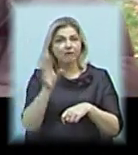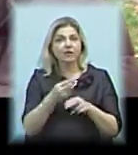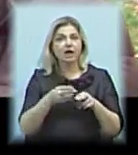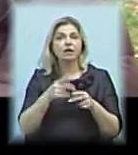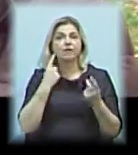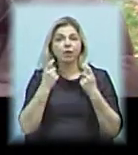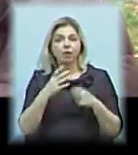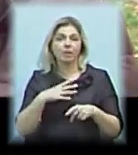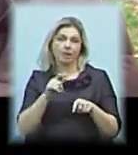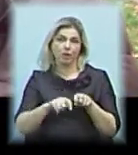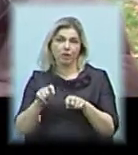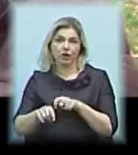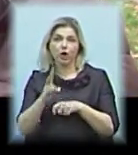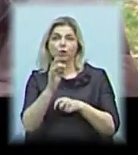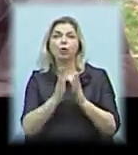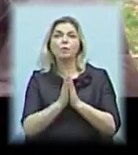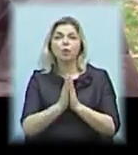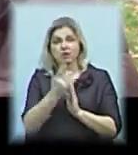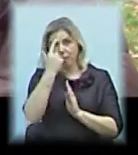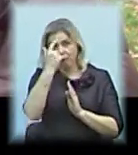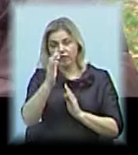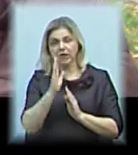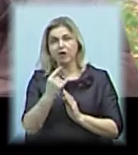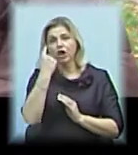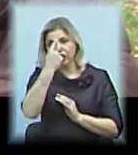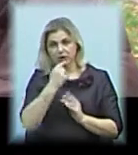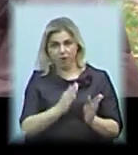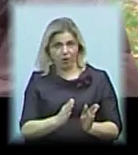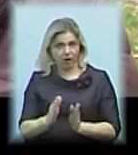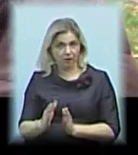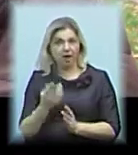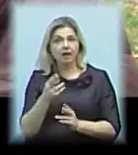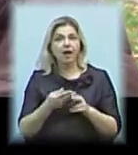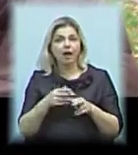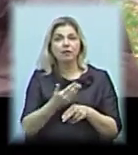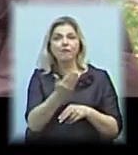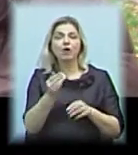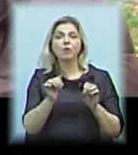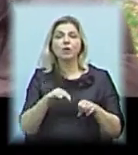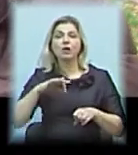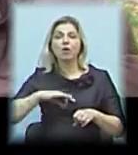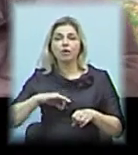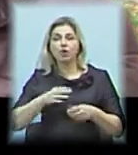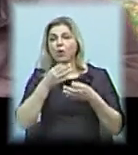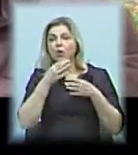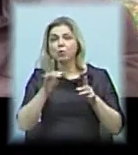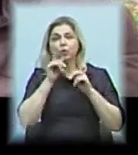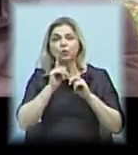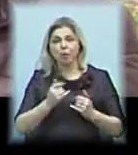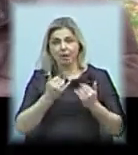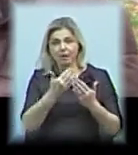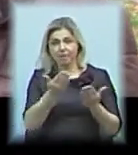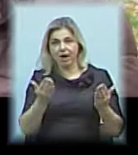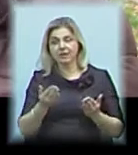перевірена. Проте ми просимо повідомляти її у приватному порядку. Для цього ви можете скористуватись любим зручним для вас